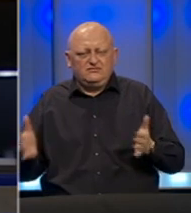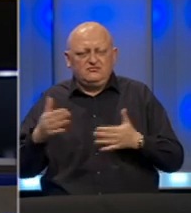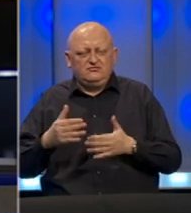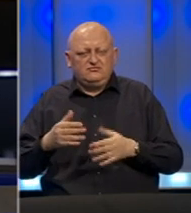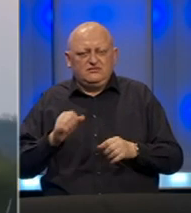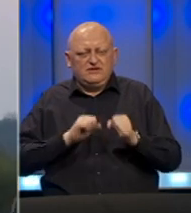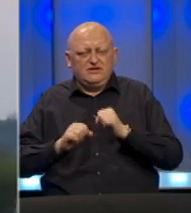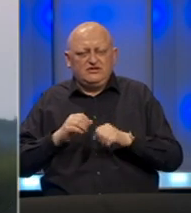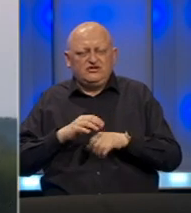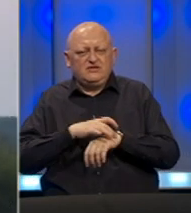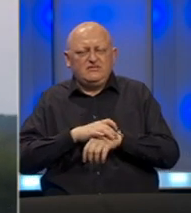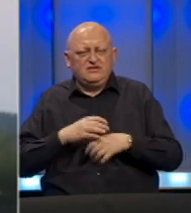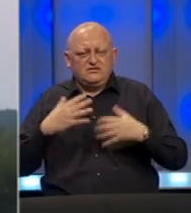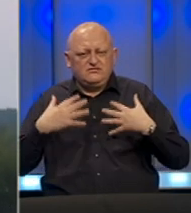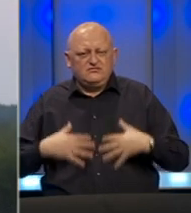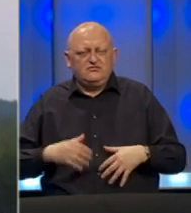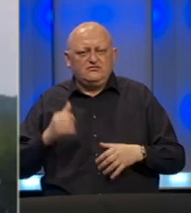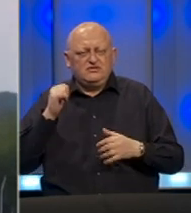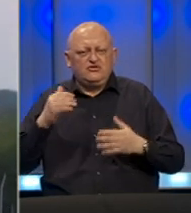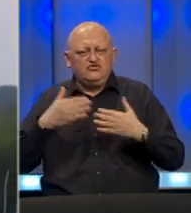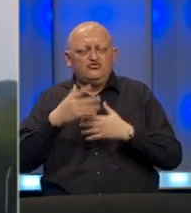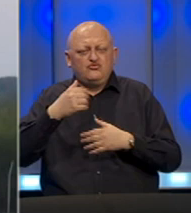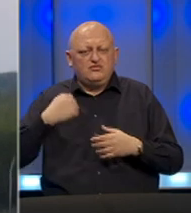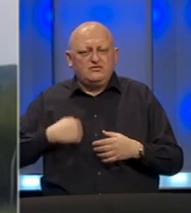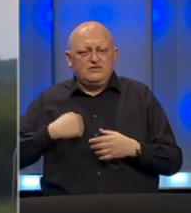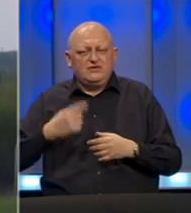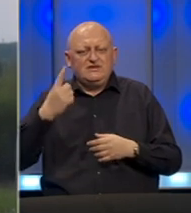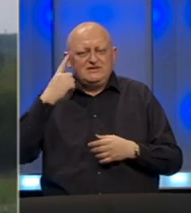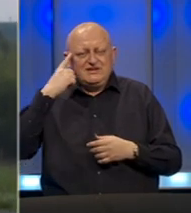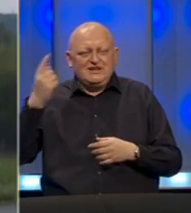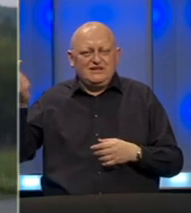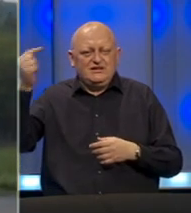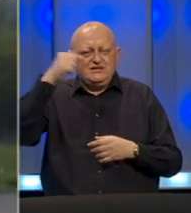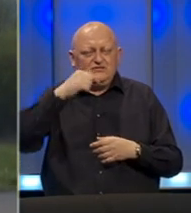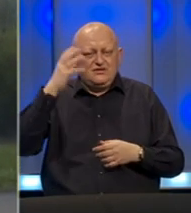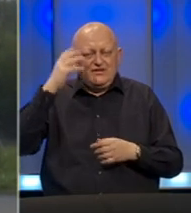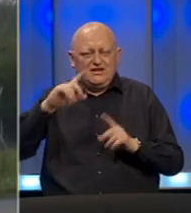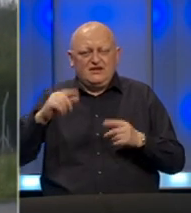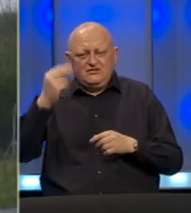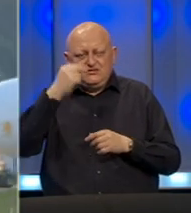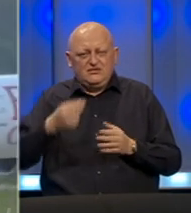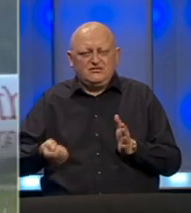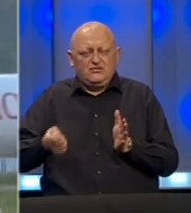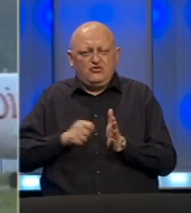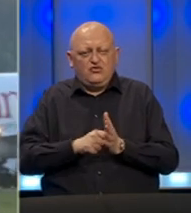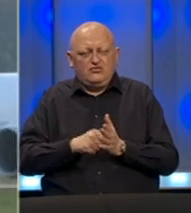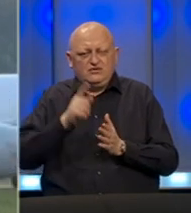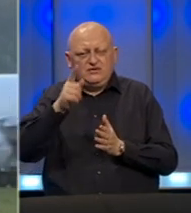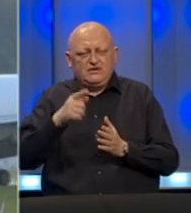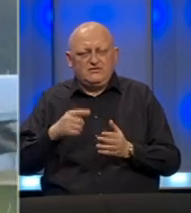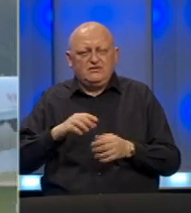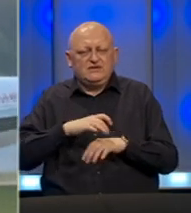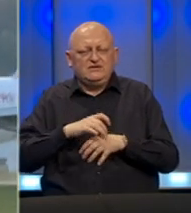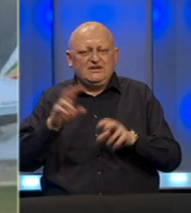zaštetne medicinske opreme stigao je Sinoć i u Banja Luku avionom iz Kine, koju je vladja Republike Srpske kupila za tamošnji